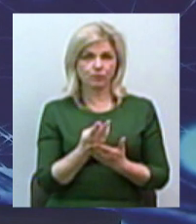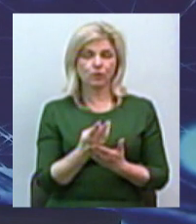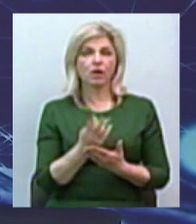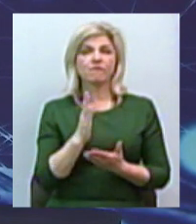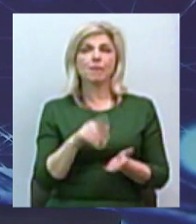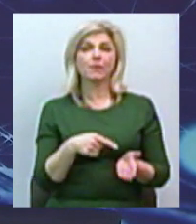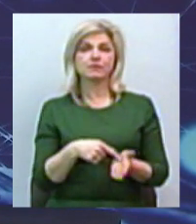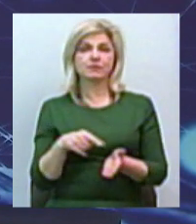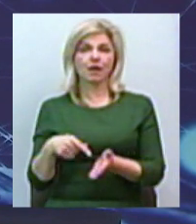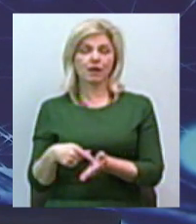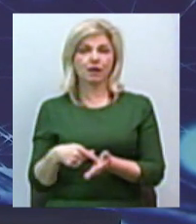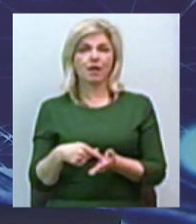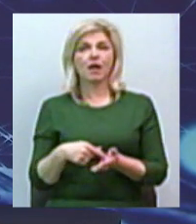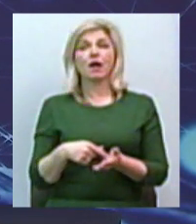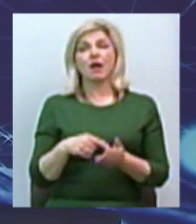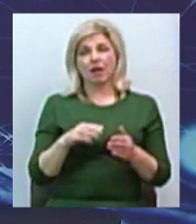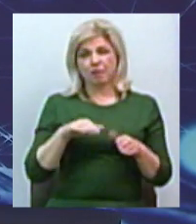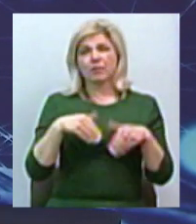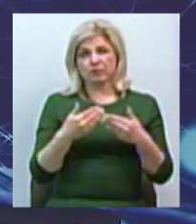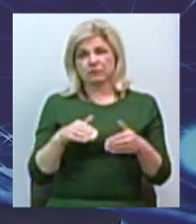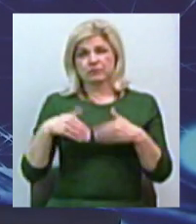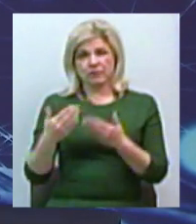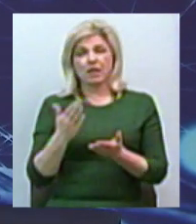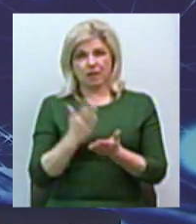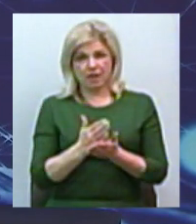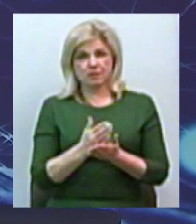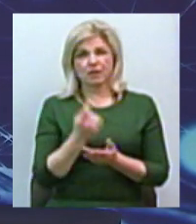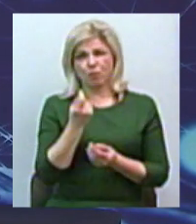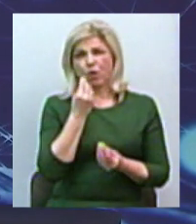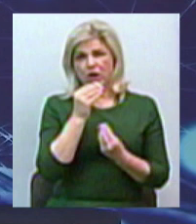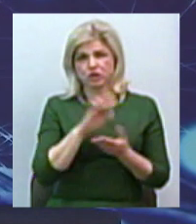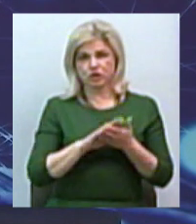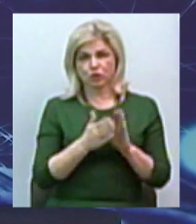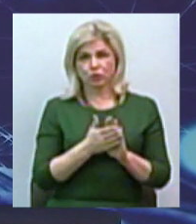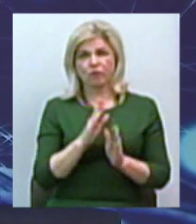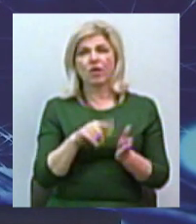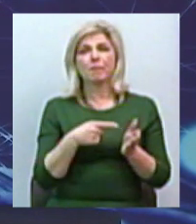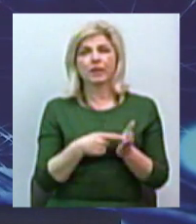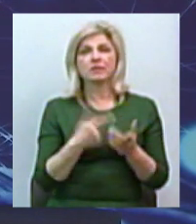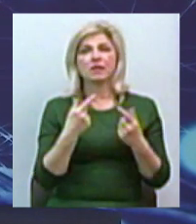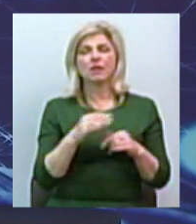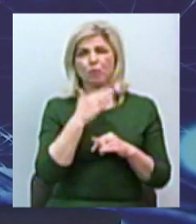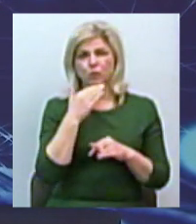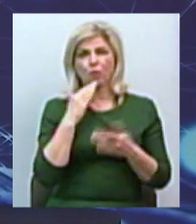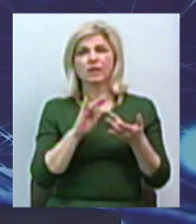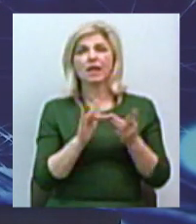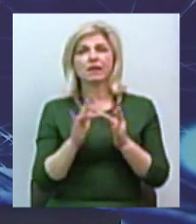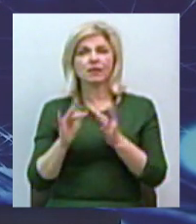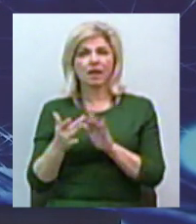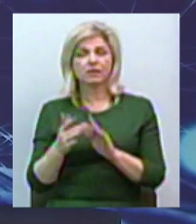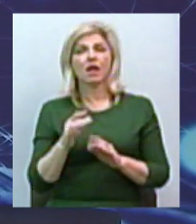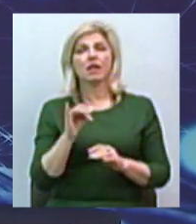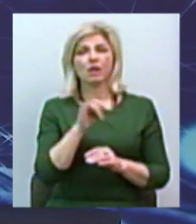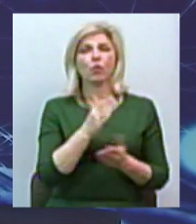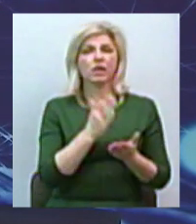містах альтернативи є. Саме тому трохи краща ситуація. В містах дешевший інтернет, тому що він є у місцевих